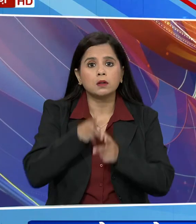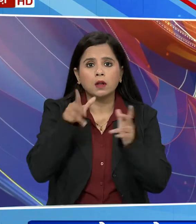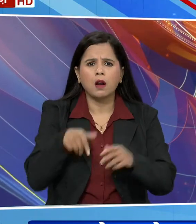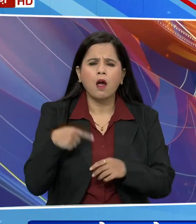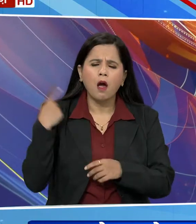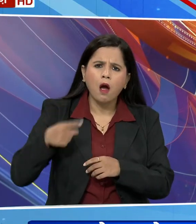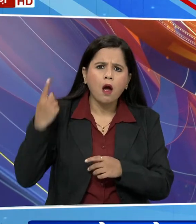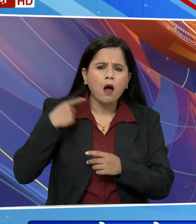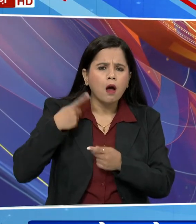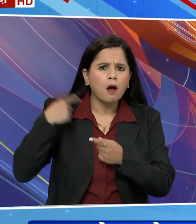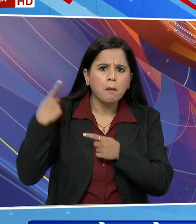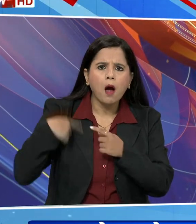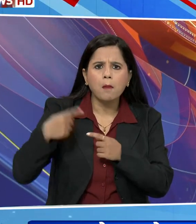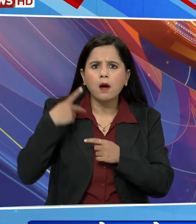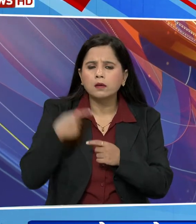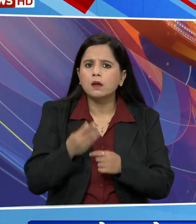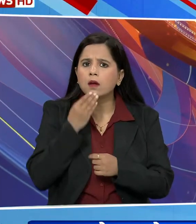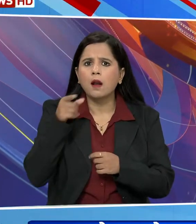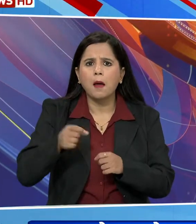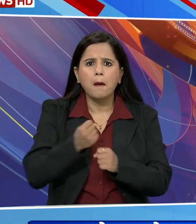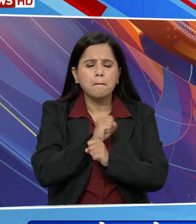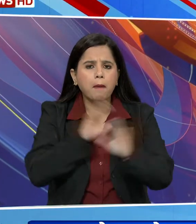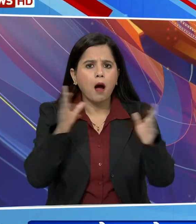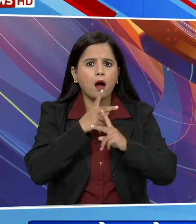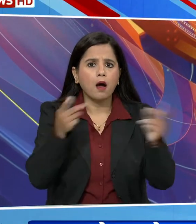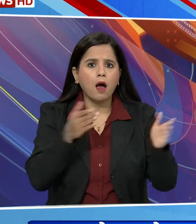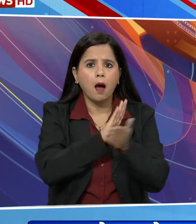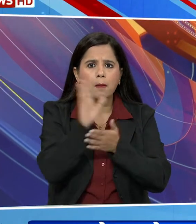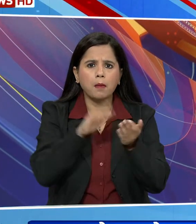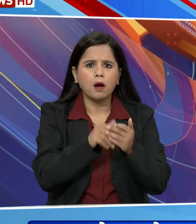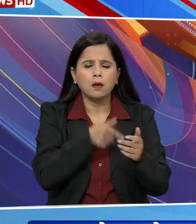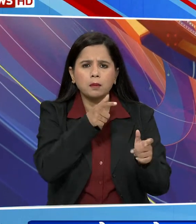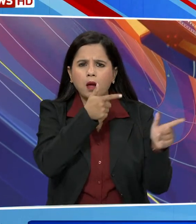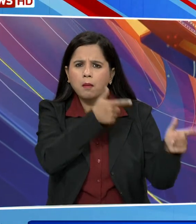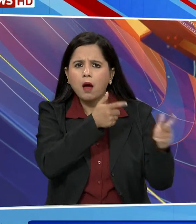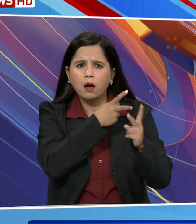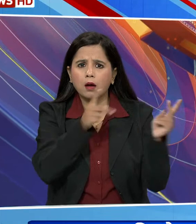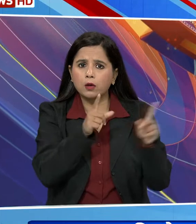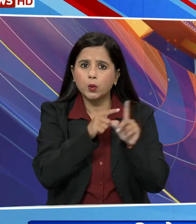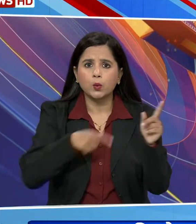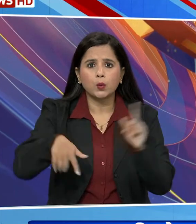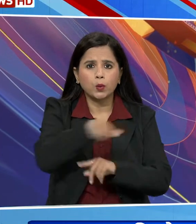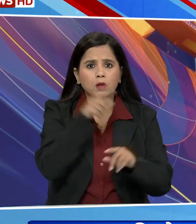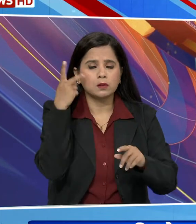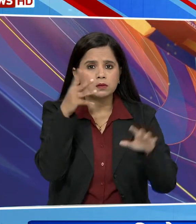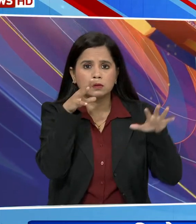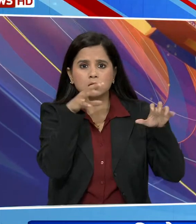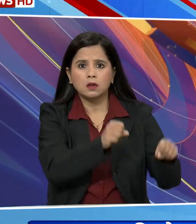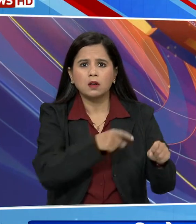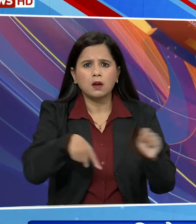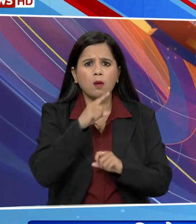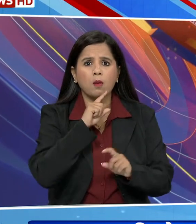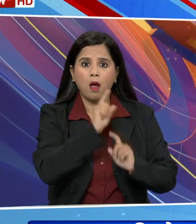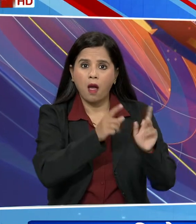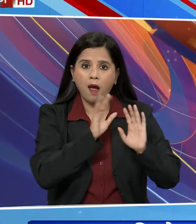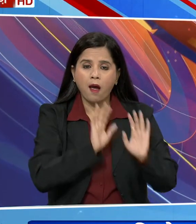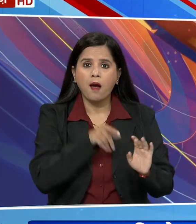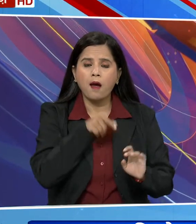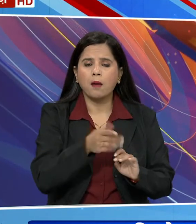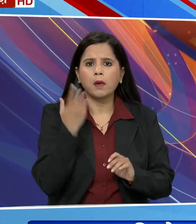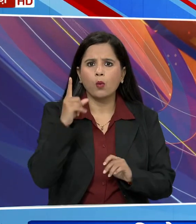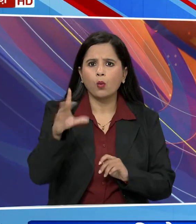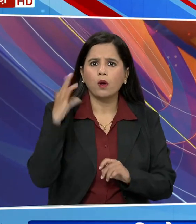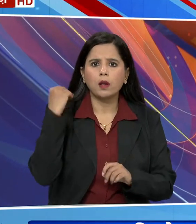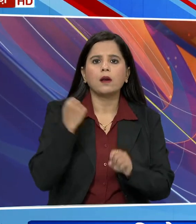लगातार इस्राइली बंबारी और हमास कमांडर्स को निश्वाना बनाकर जमीनी हमले की चेतावनी के बाद पिछले